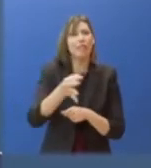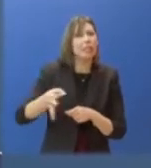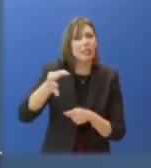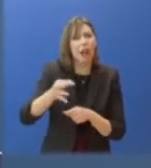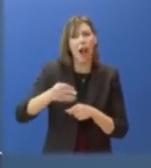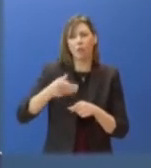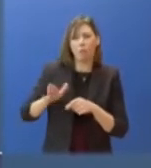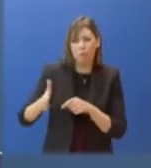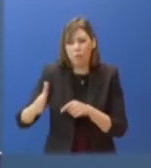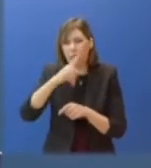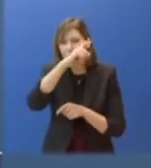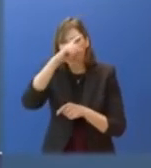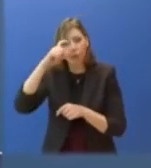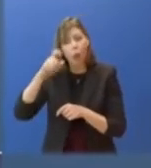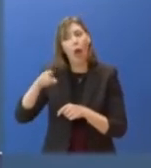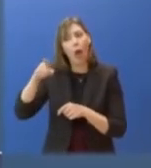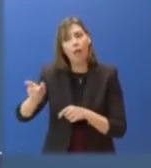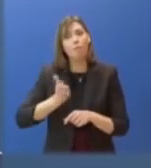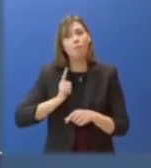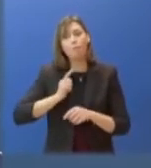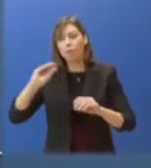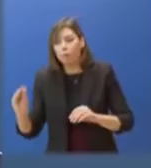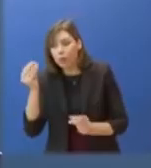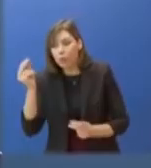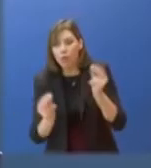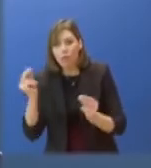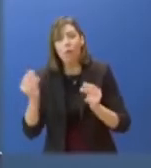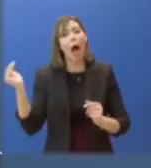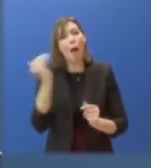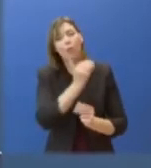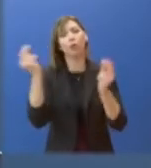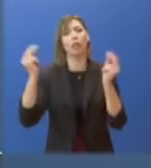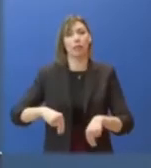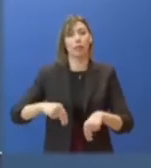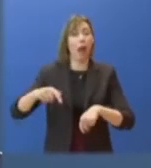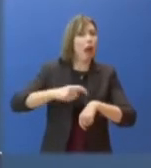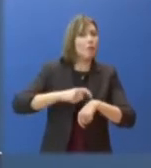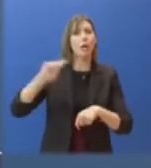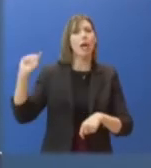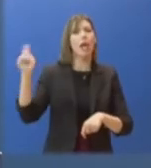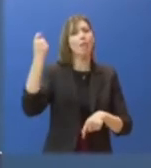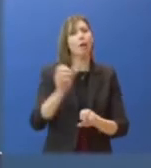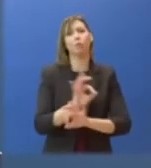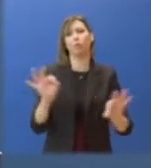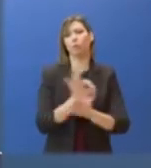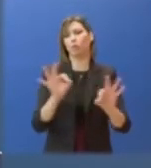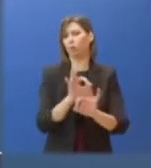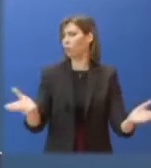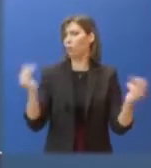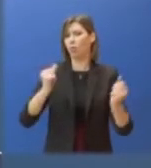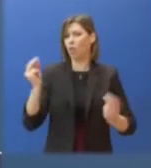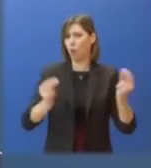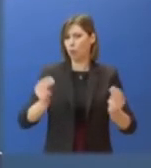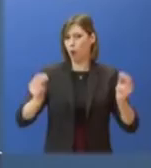αντιμετωπίσουν άμεσα ενδεχόμενα προβλήματα στην ηλεκτροδότηση. Μέχρι στιγμής δεν έχουμε μεγάλα προβλήματα και τα όσα παρουσιάστηκαν έχουν αντιμετωπιστεί ή